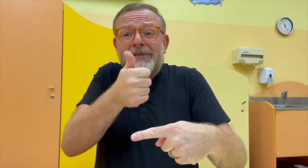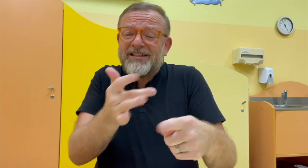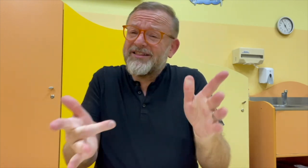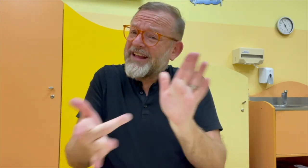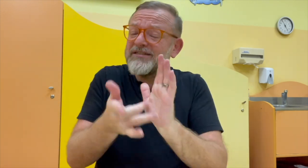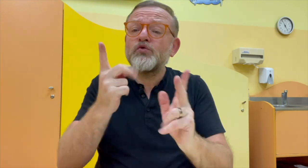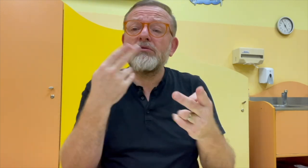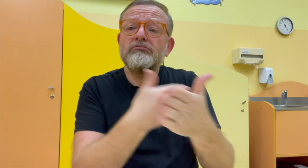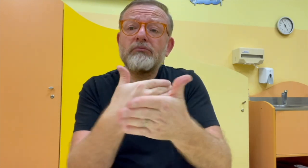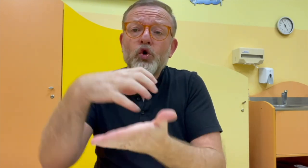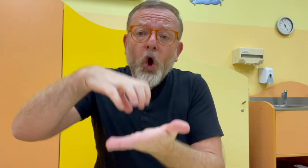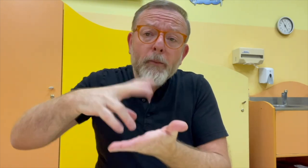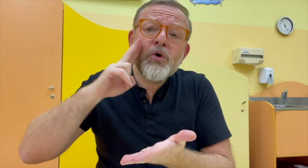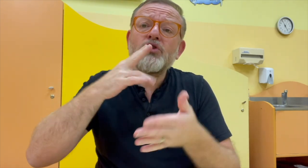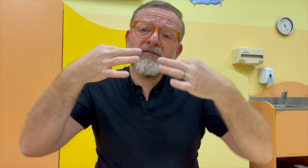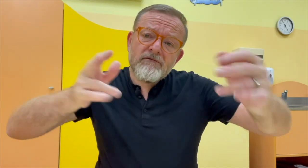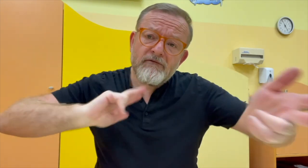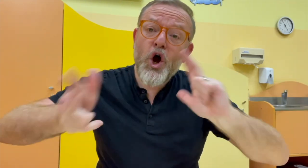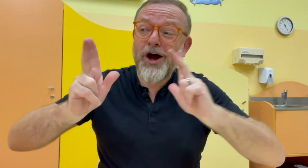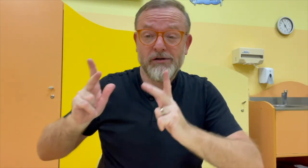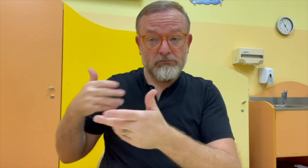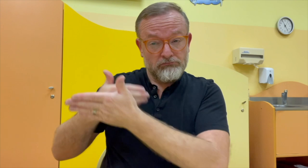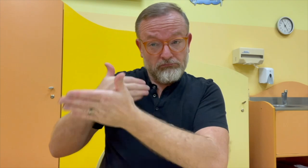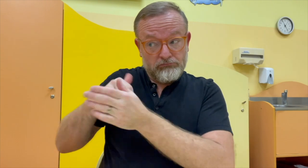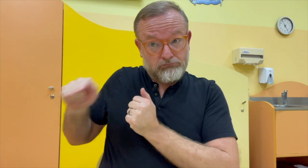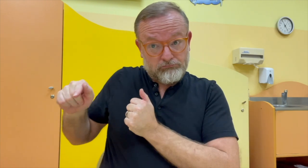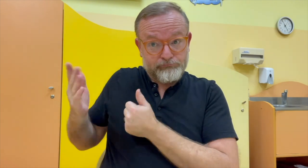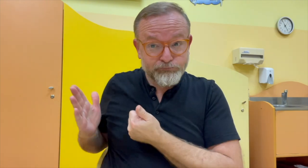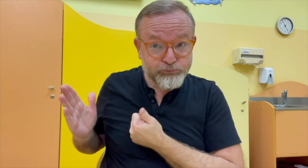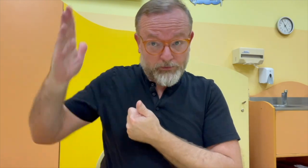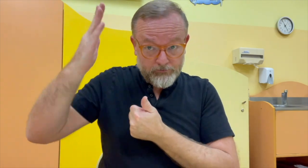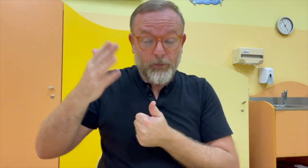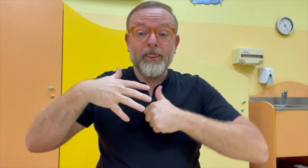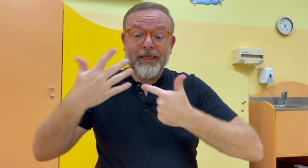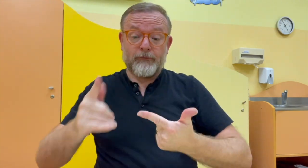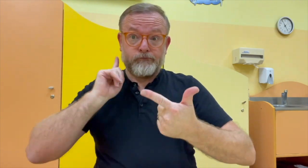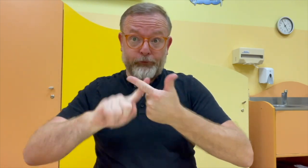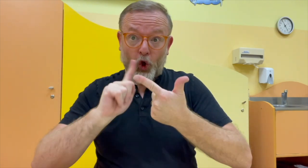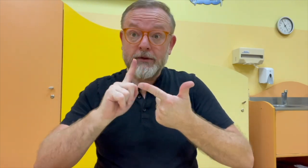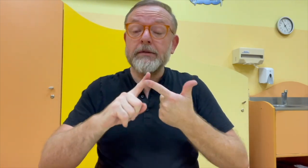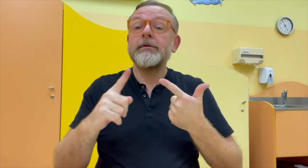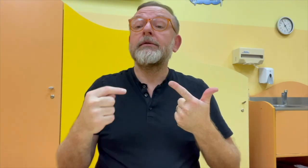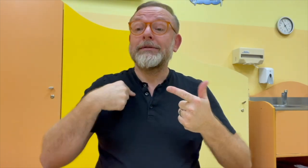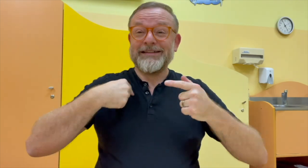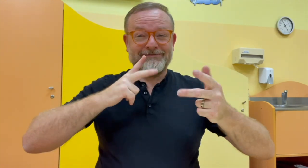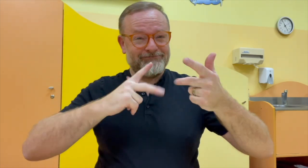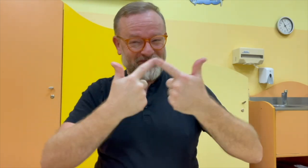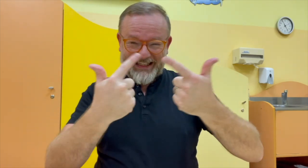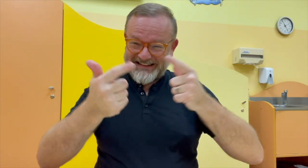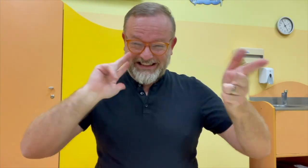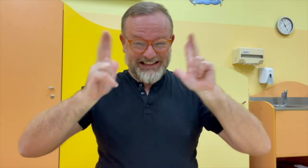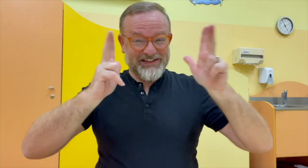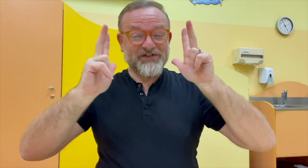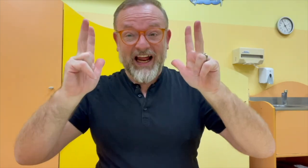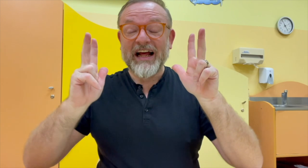komunitě neslyšících, bude se stýkat s neslyšícími, protože přeci jenom ty kompetence v kurzu nejsou dostačující.